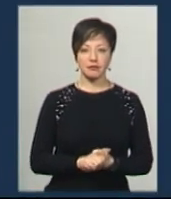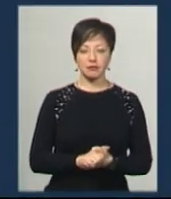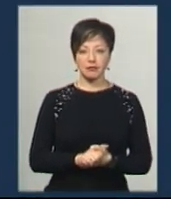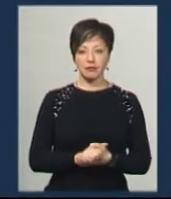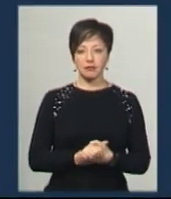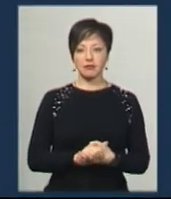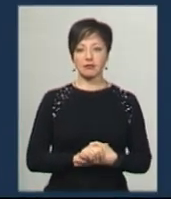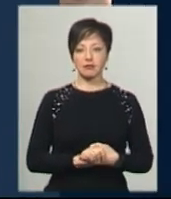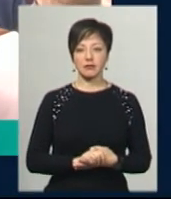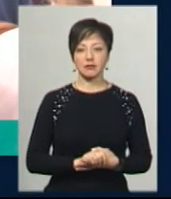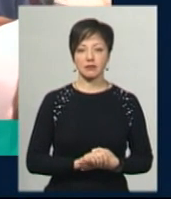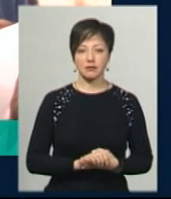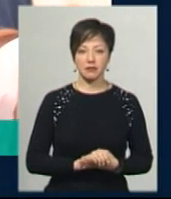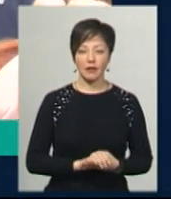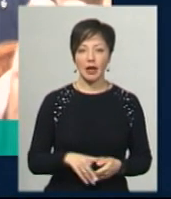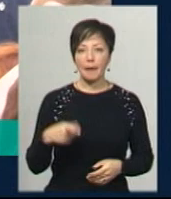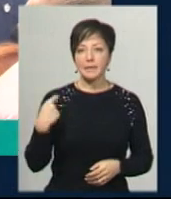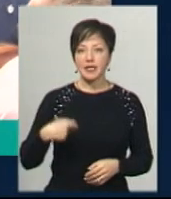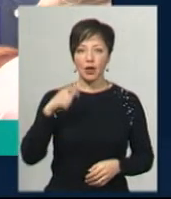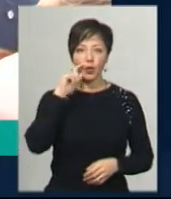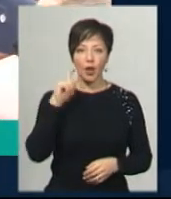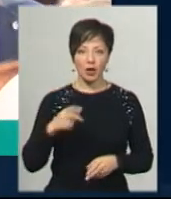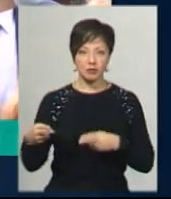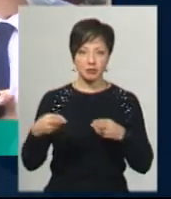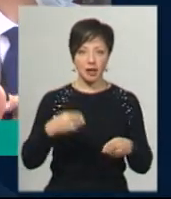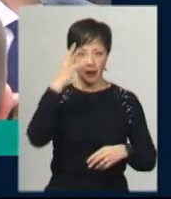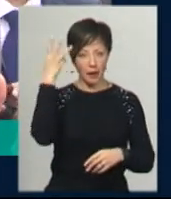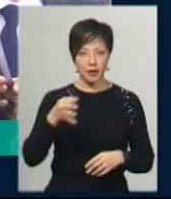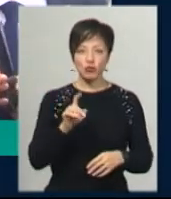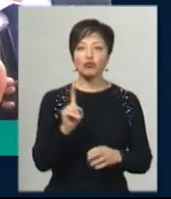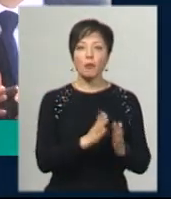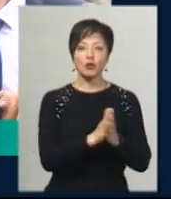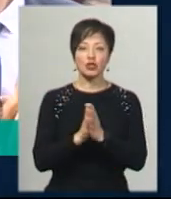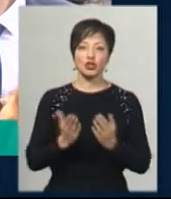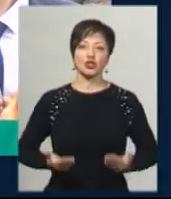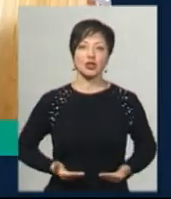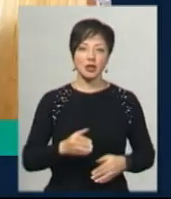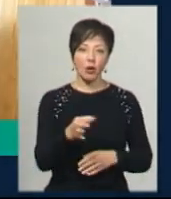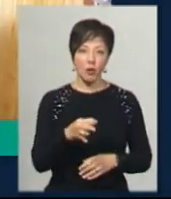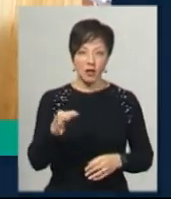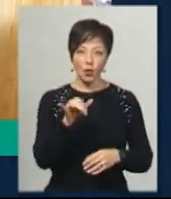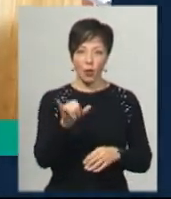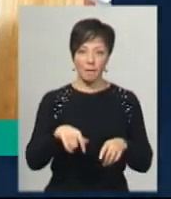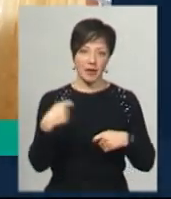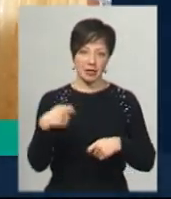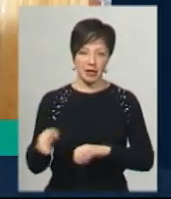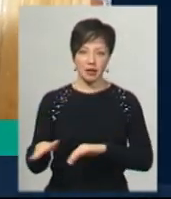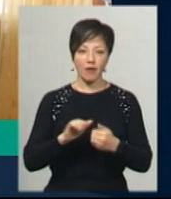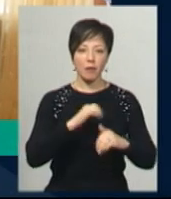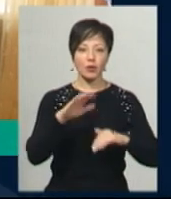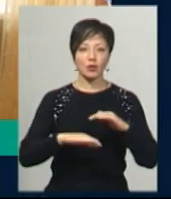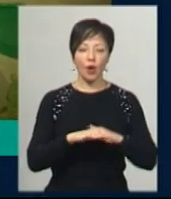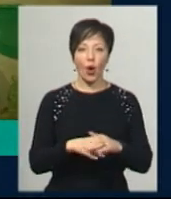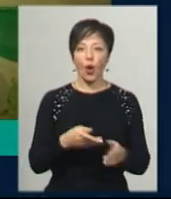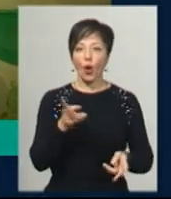Музика Президент України на Хмельниччині, що просили жителі області у глави держави. У Кам'янці-Подільському готують